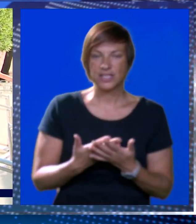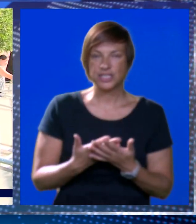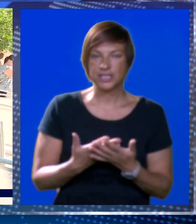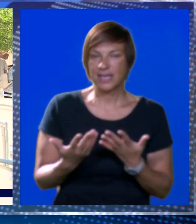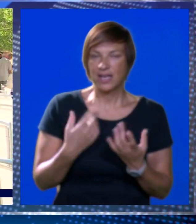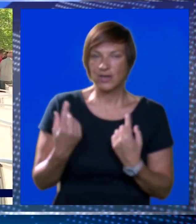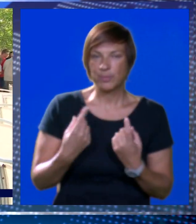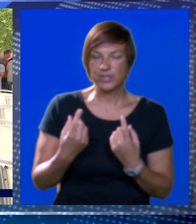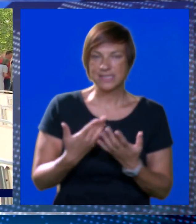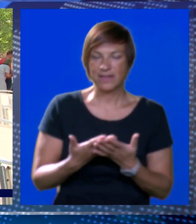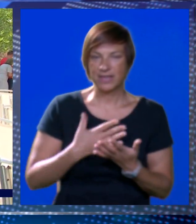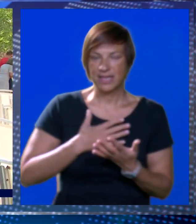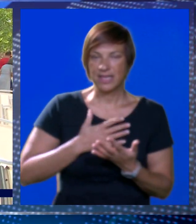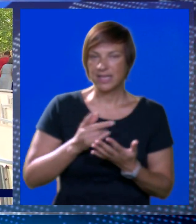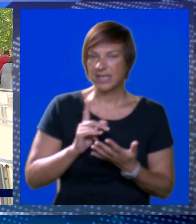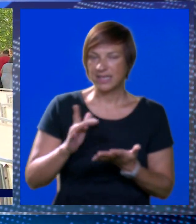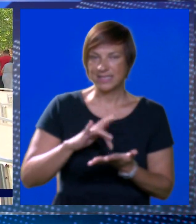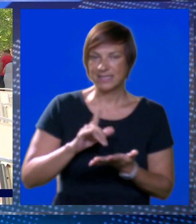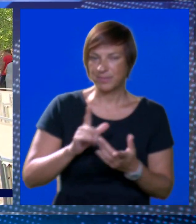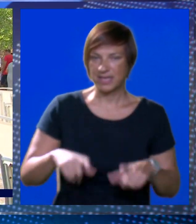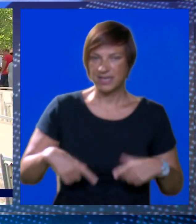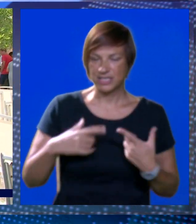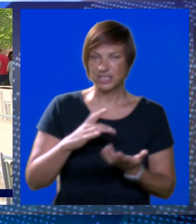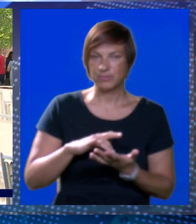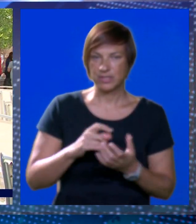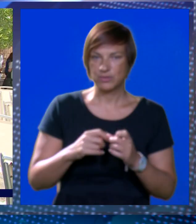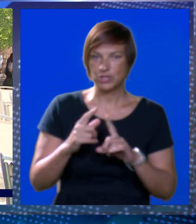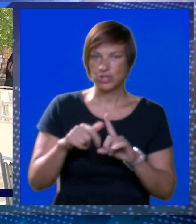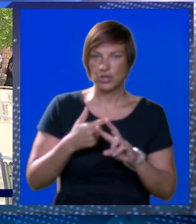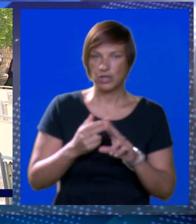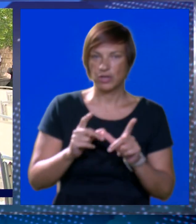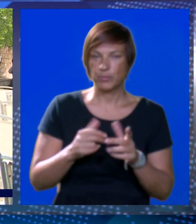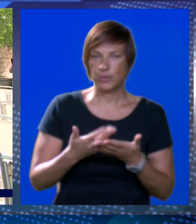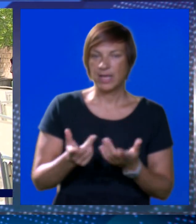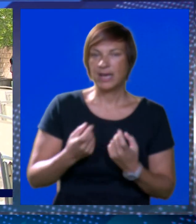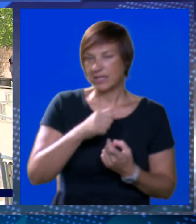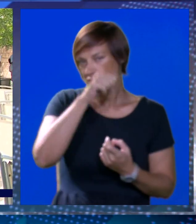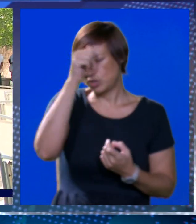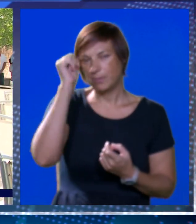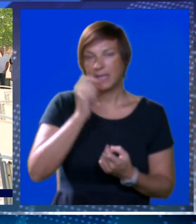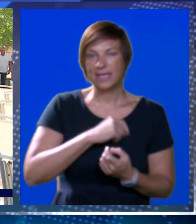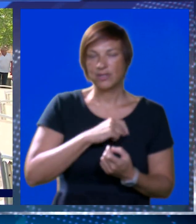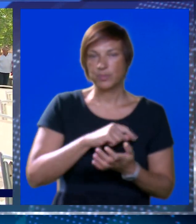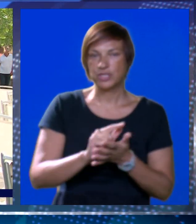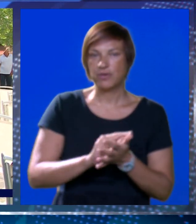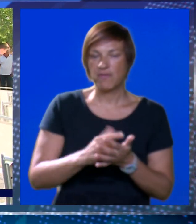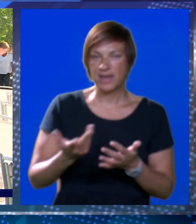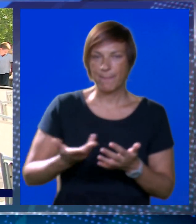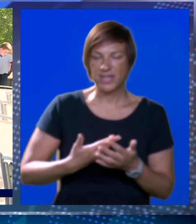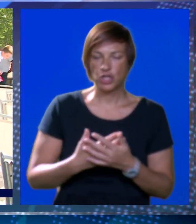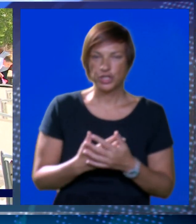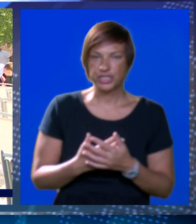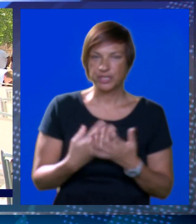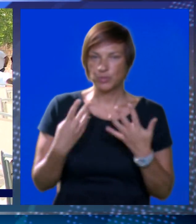Kako ga proslavljate? Ja nisam ovdje, ja ne živim ovdje u Štokolmu, živim ali dođem ljeti i obavezno u ovo vrijeme